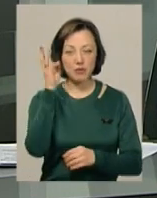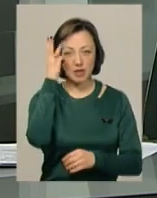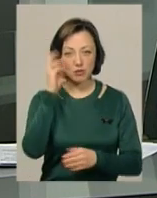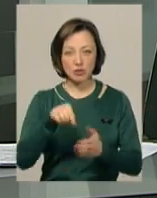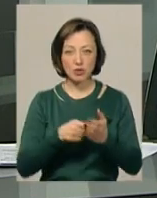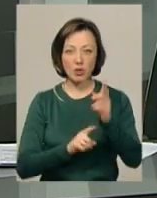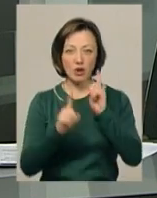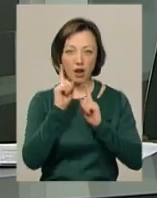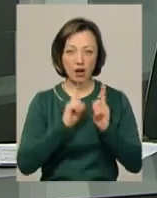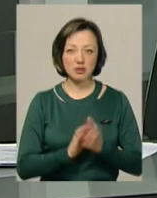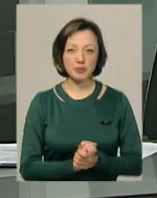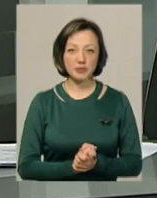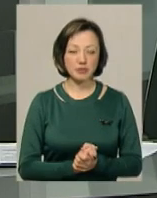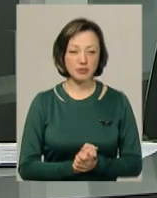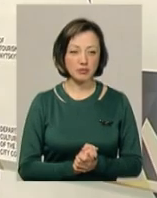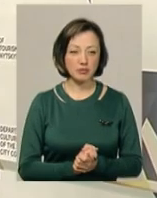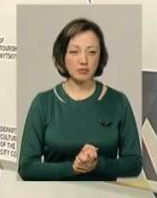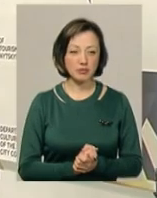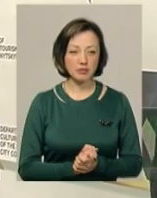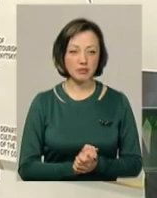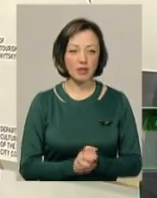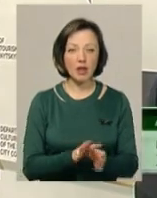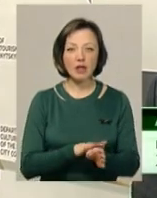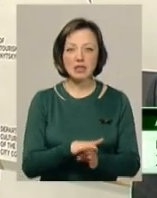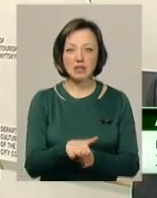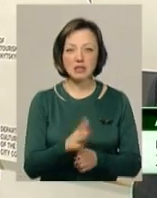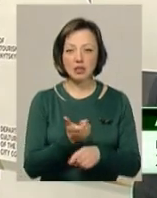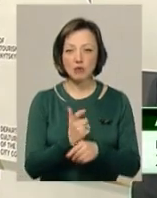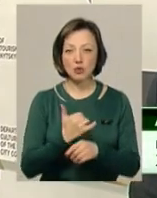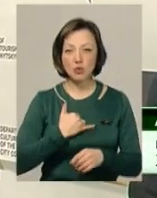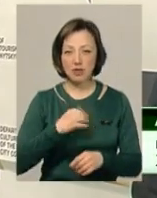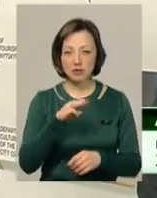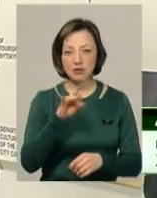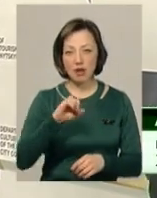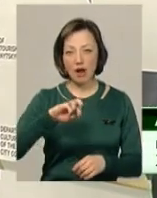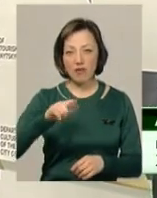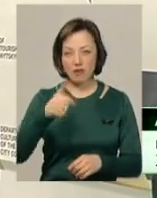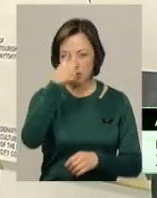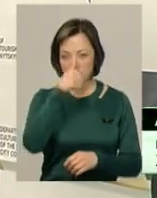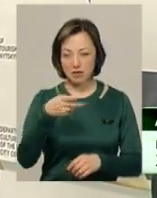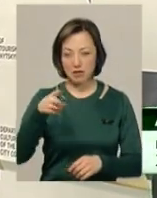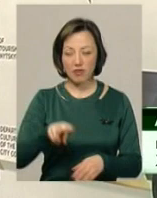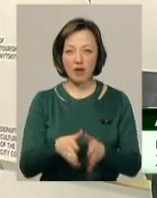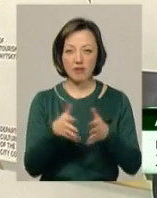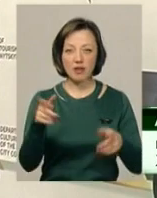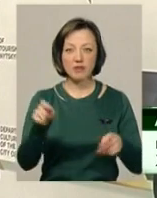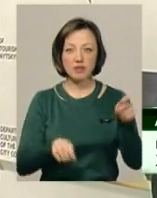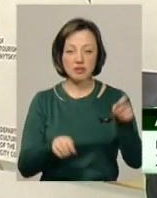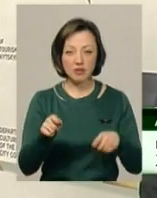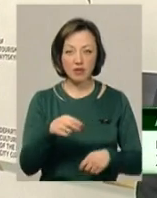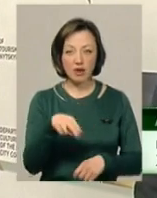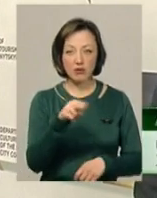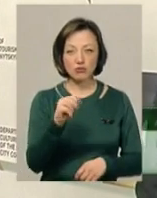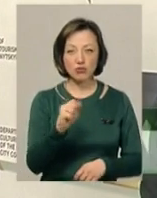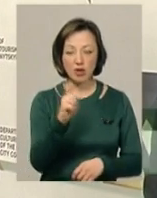міської ради Артем Ромасюков. Насичений найбільший у нас травень місяць, де буде у нас два великих фестивалі – це «Джаз-фест Поділля»